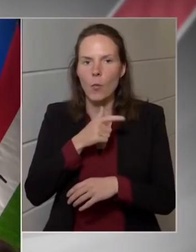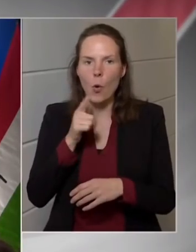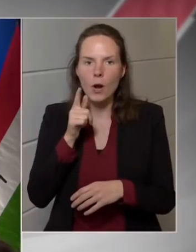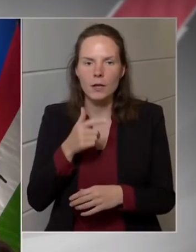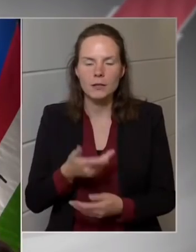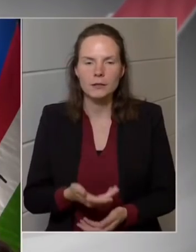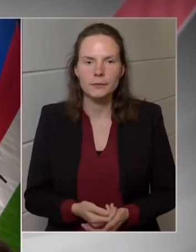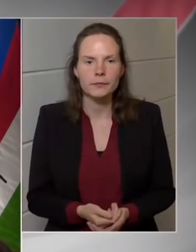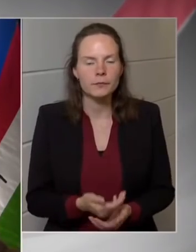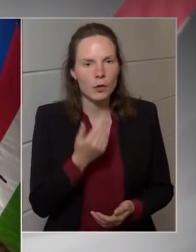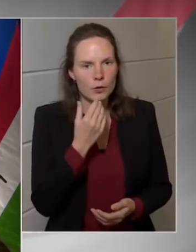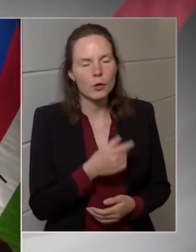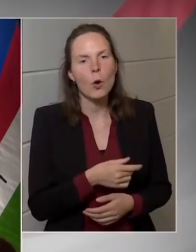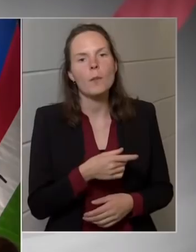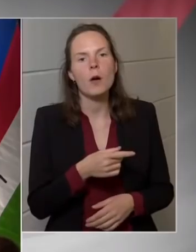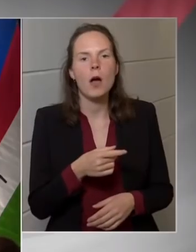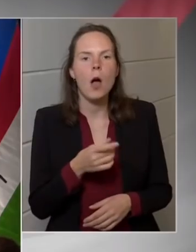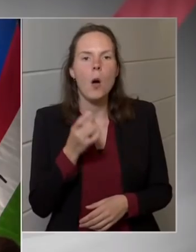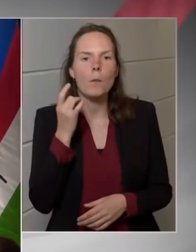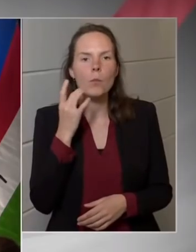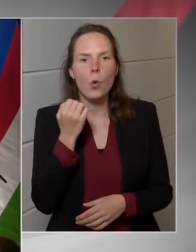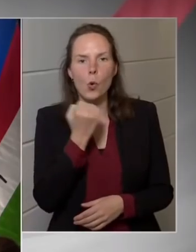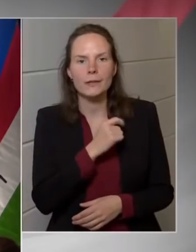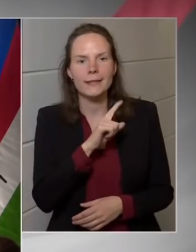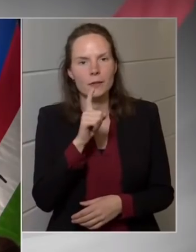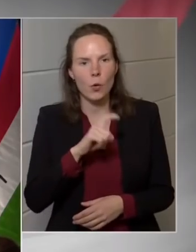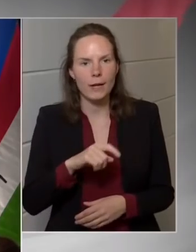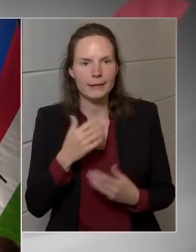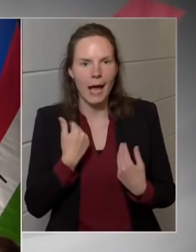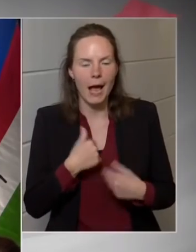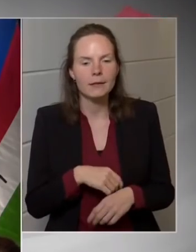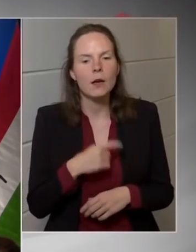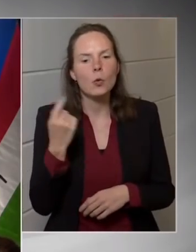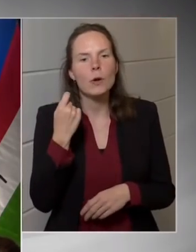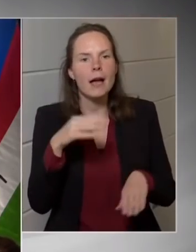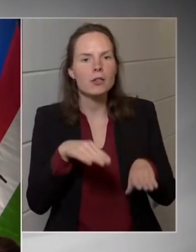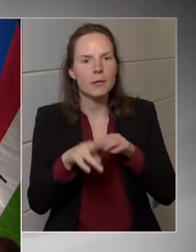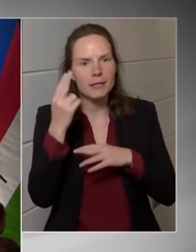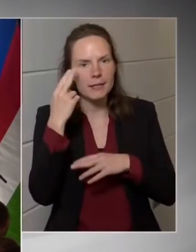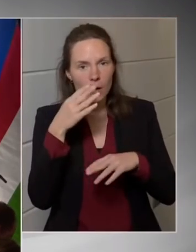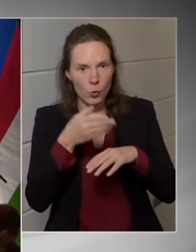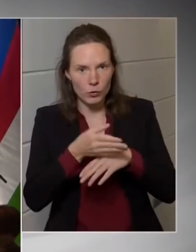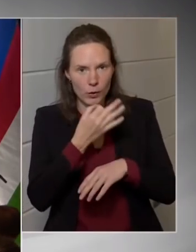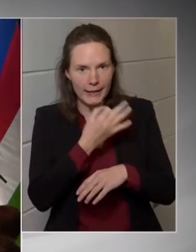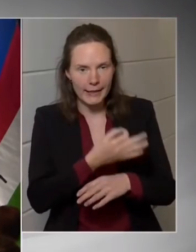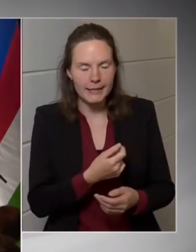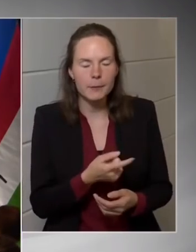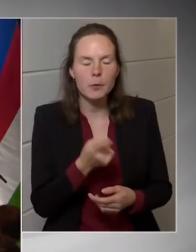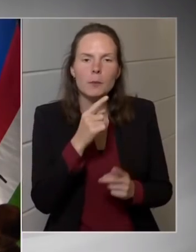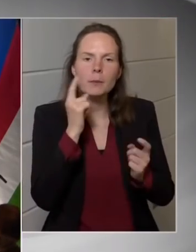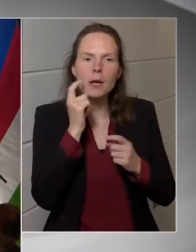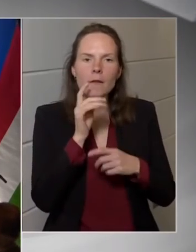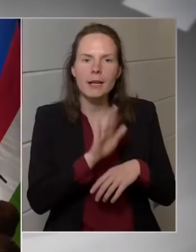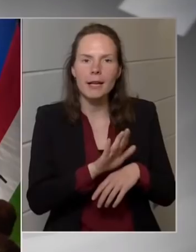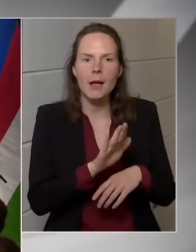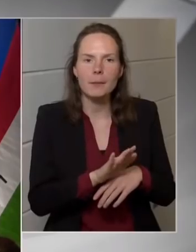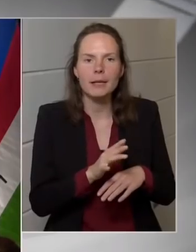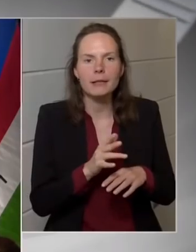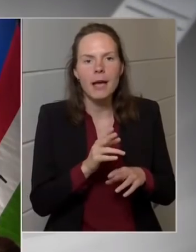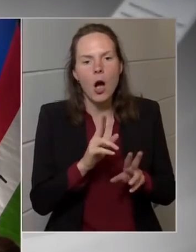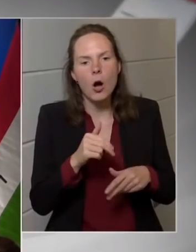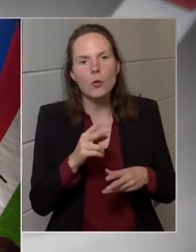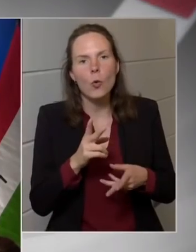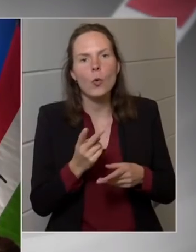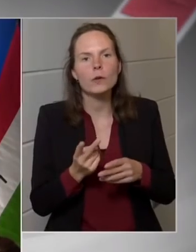Köszönöm, Bódi Zoltán Metropol, és Gulyás miniszter úrtól kérdezném, hogy milyen véleménye arról, hogy a